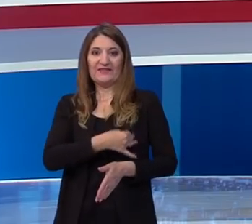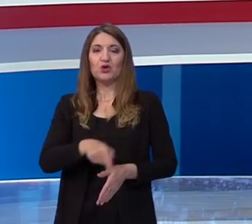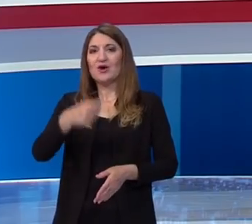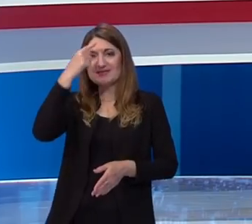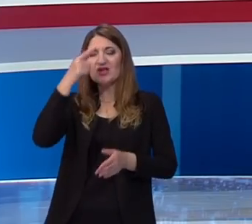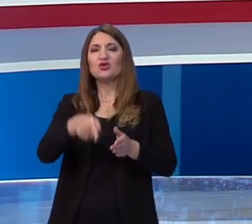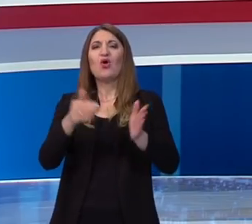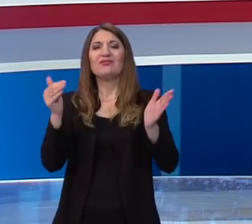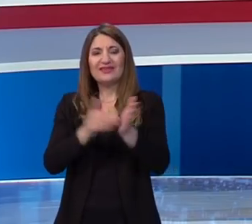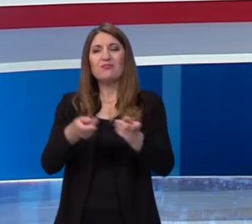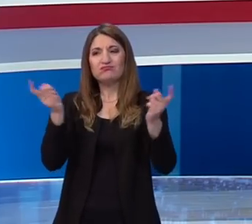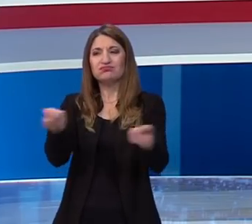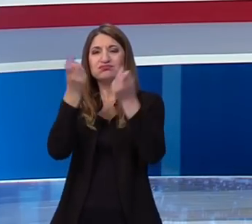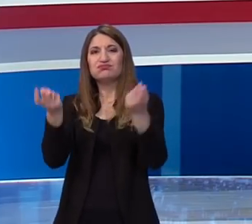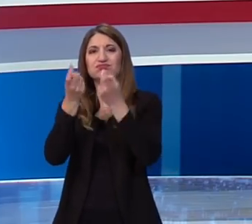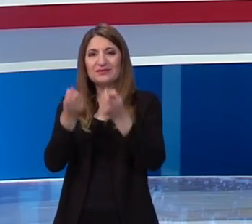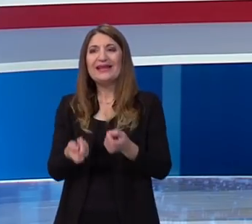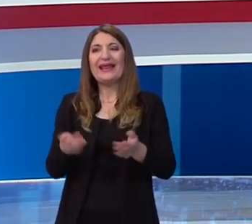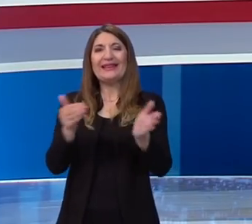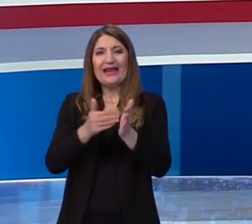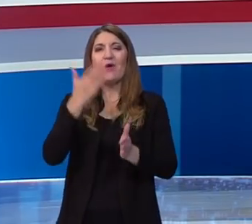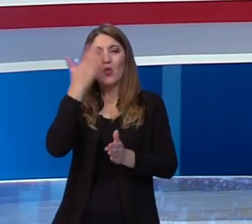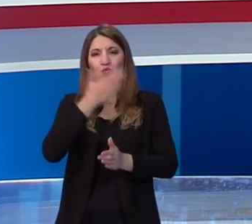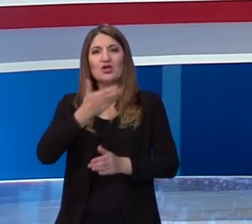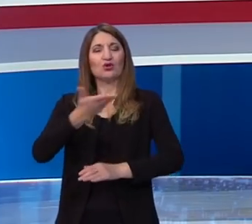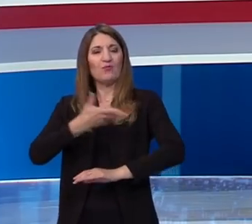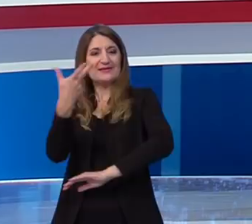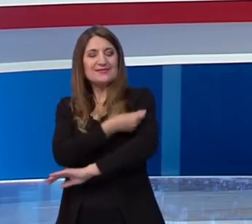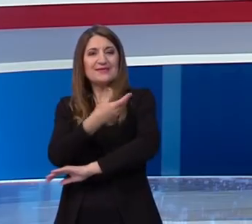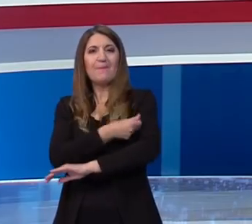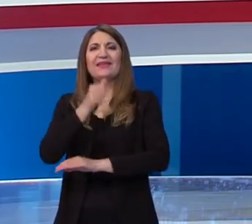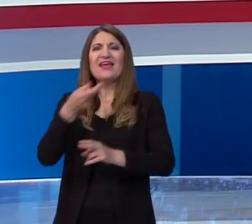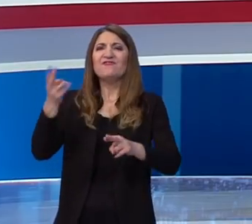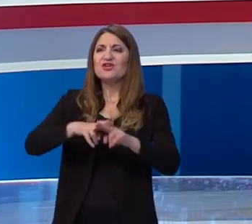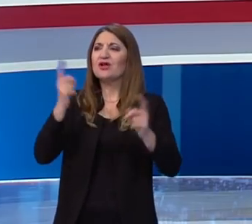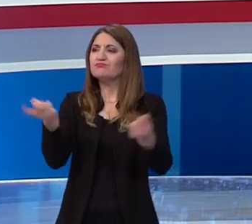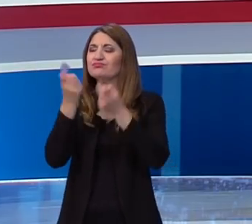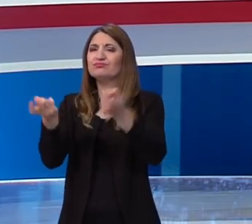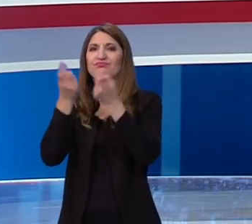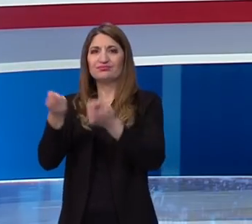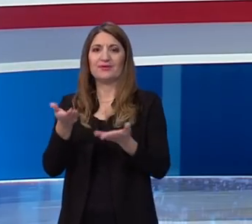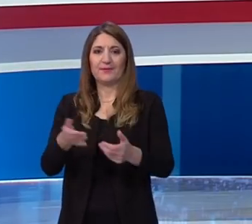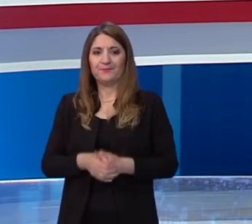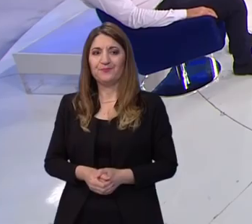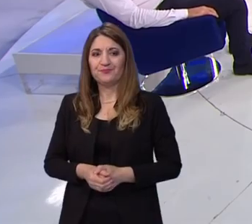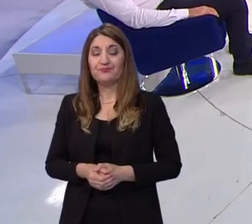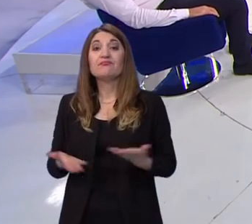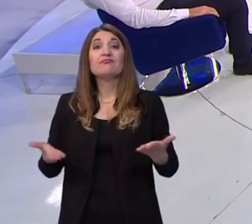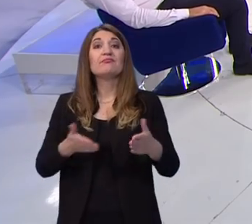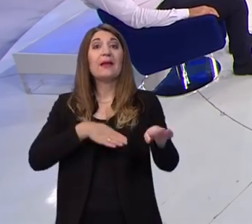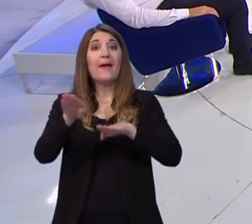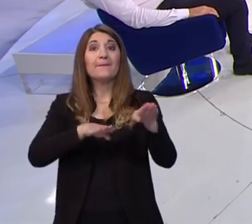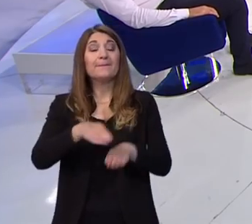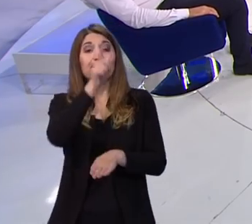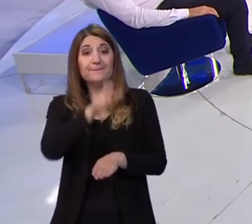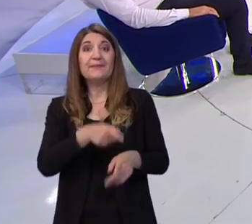definitivno trebalo krenuti u kampanju cijepiti učenike i promovirati cijepljanje među učenicima. Ministre, hoćete li